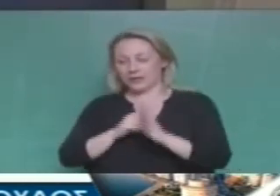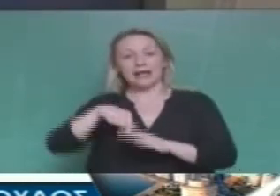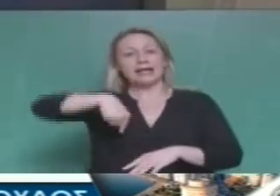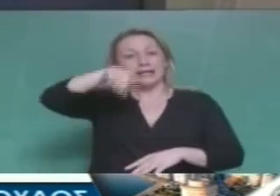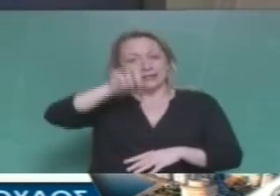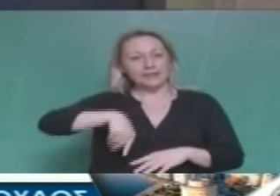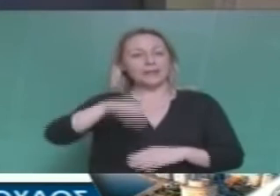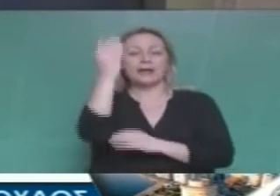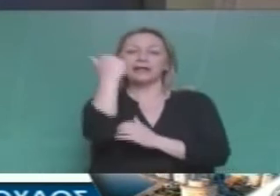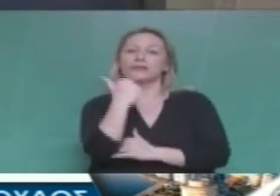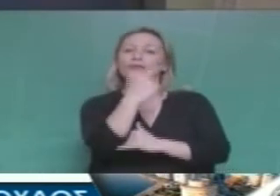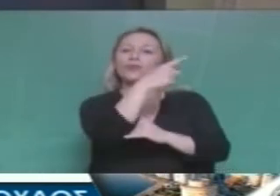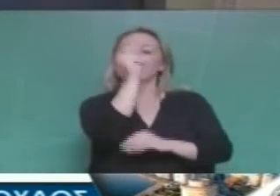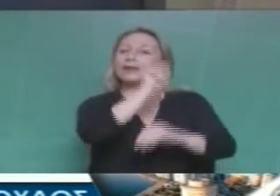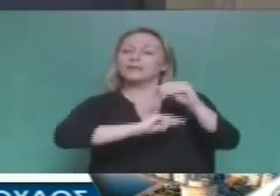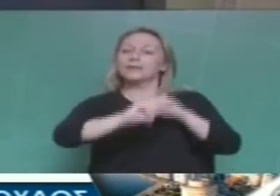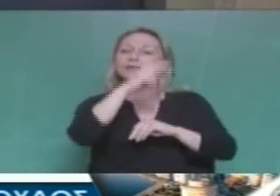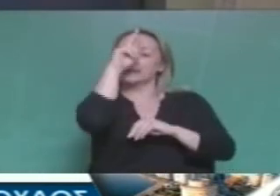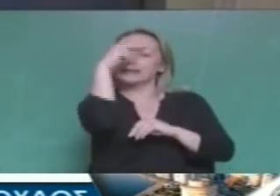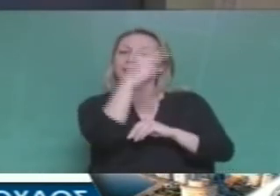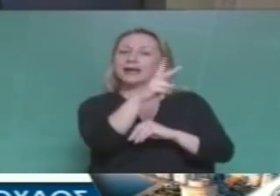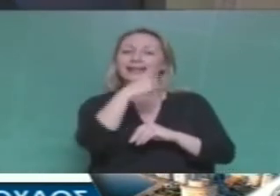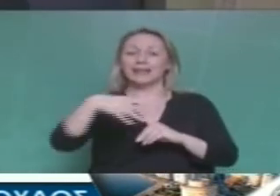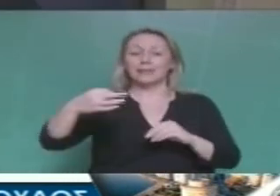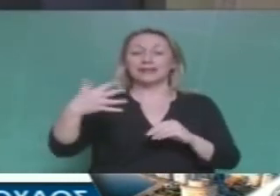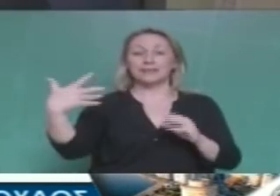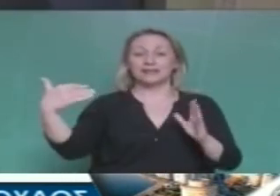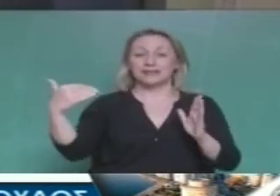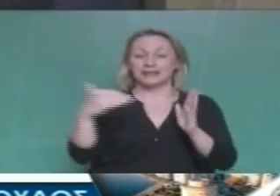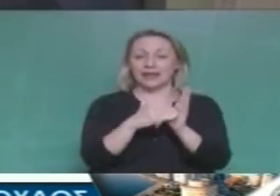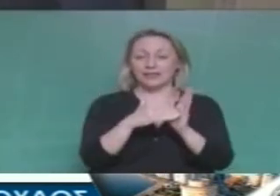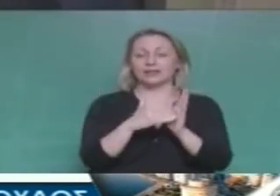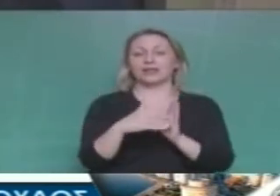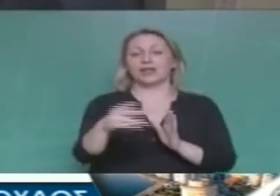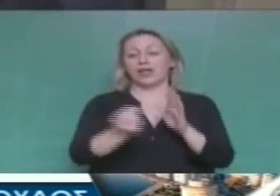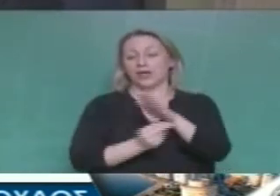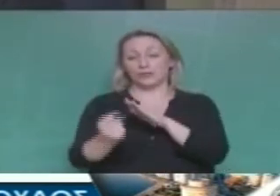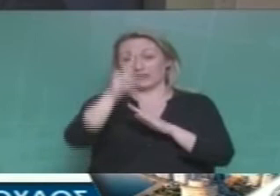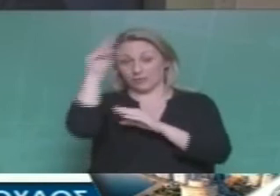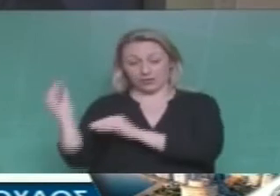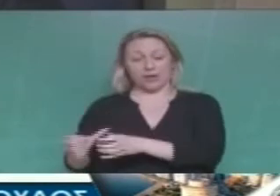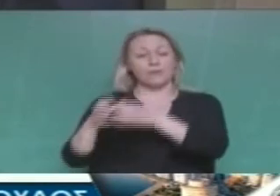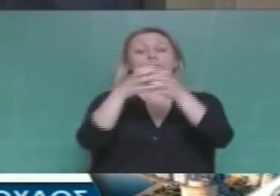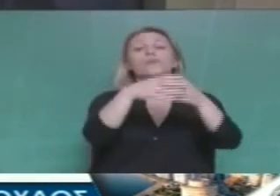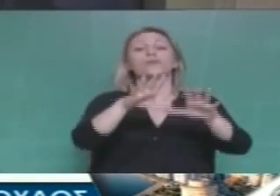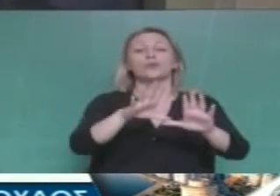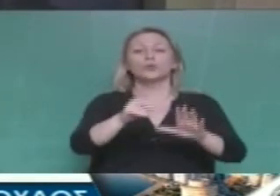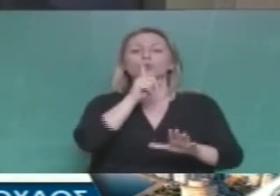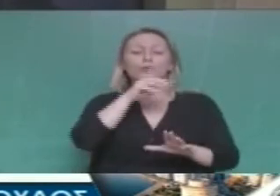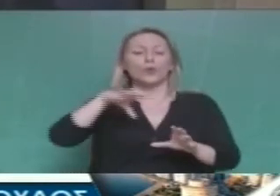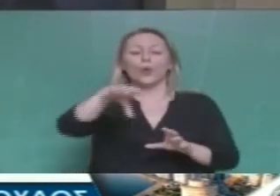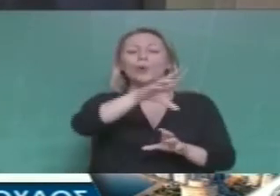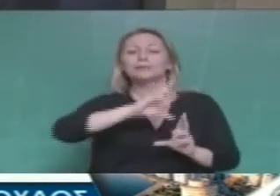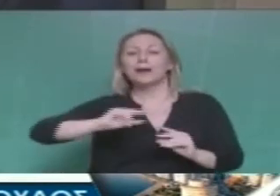Βουλή ψήφισε να μην πάνε πεντέμισι χιλιάδες πρόσφυγες στη Γερμανία. Το ίδιο κάνουν και οι υπόλοιπες χώρες.